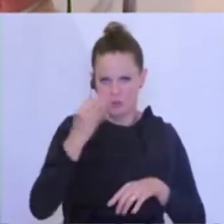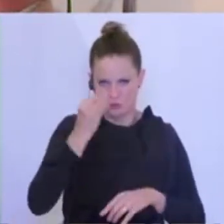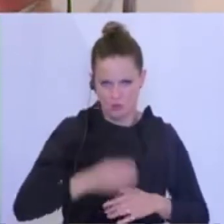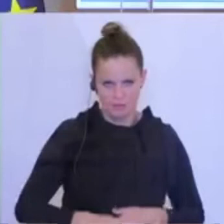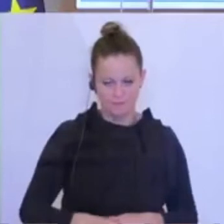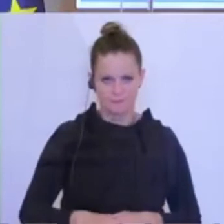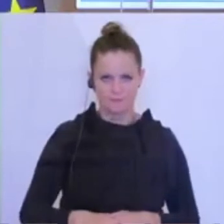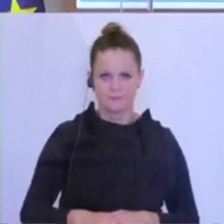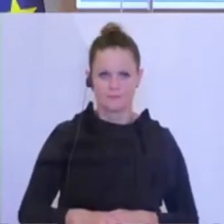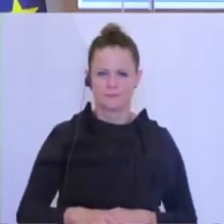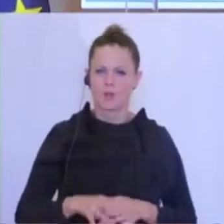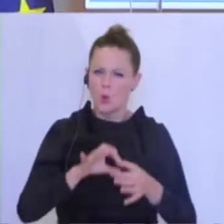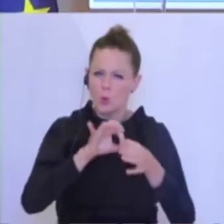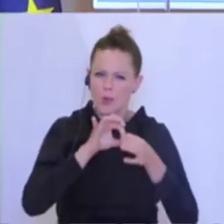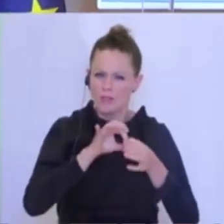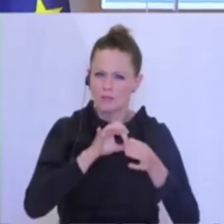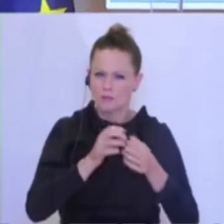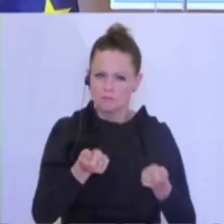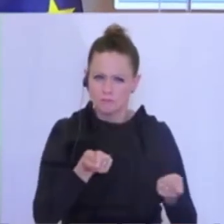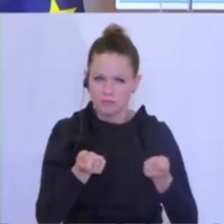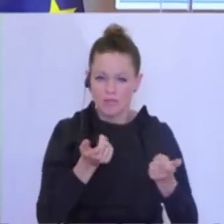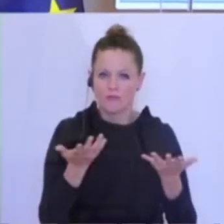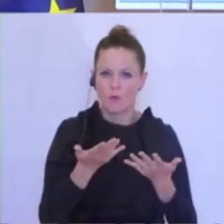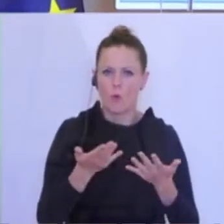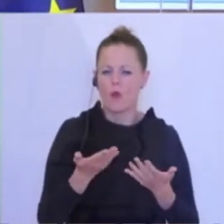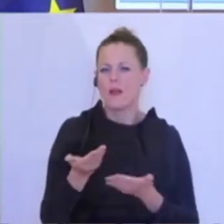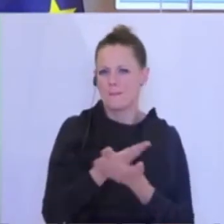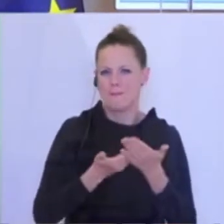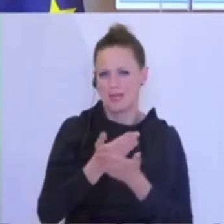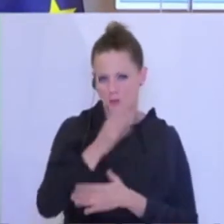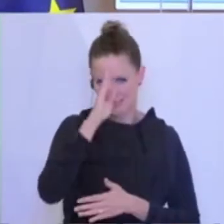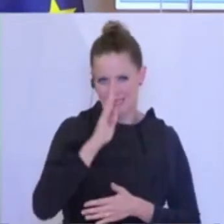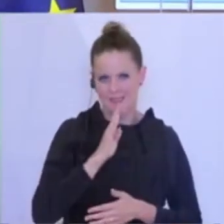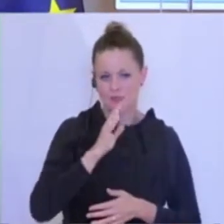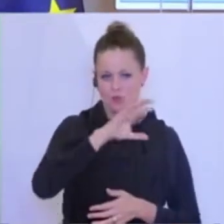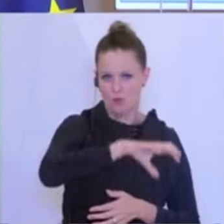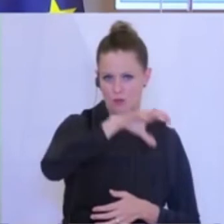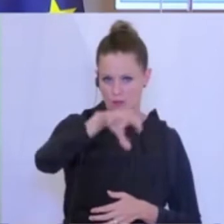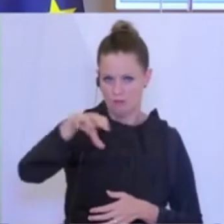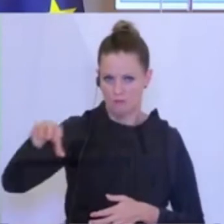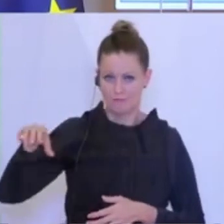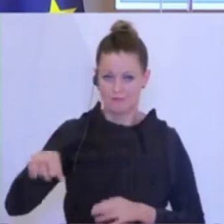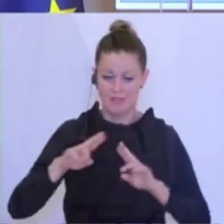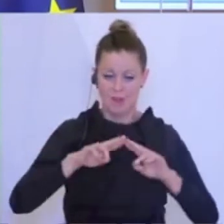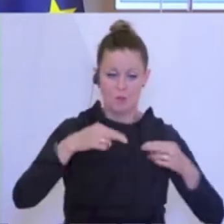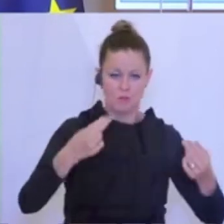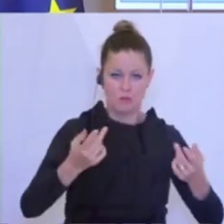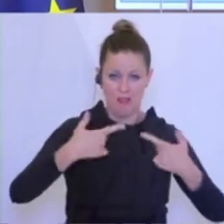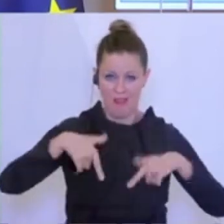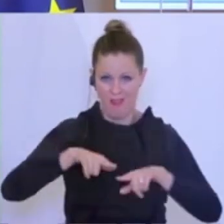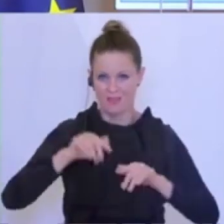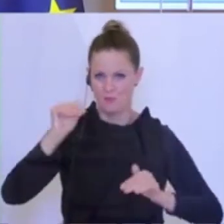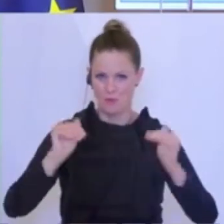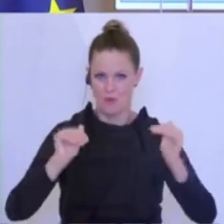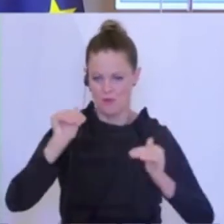Koordination erfolgt in den Bildungsdirektionen. Die Bildungsdirektionen sind ja Bund, Länder, Behörden.